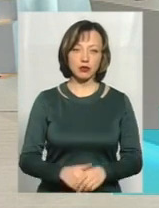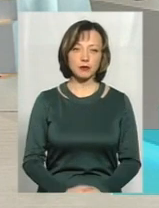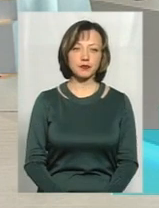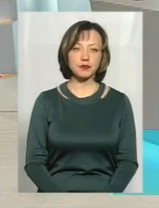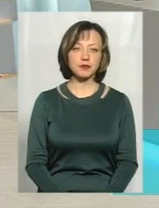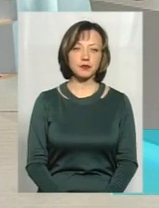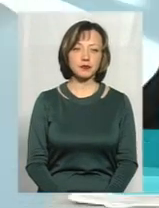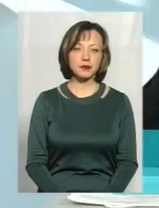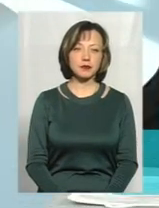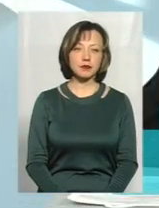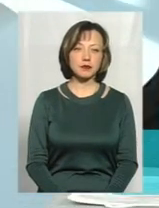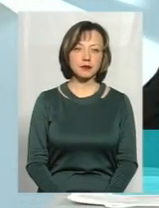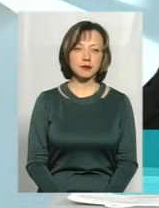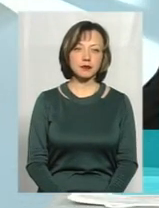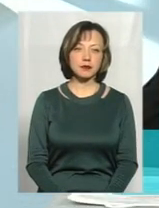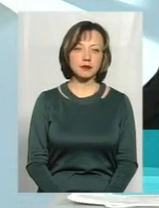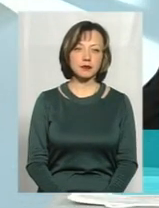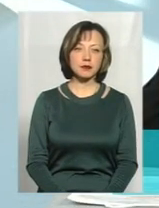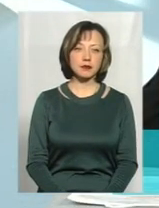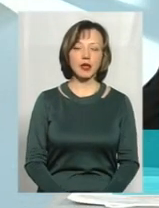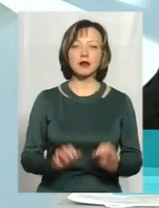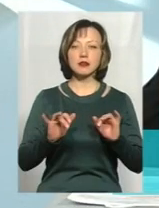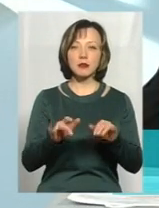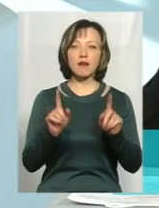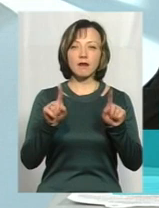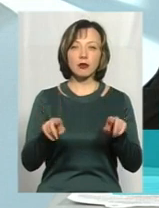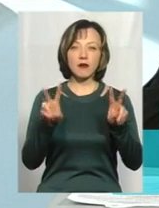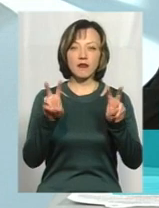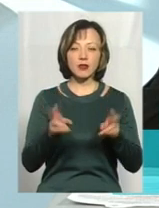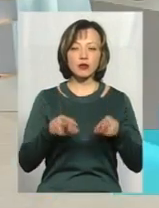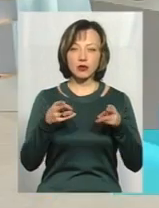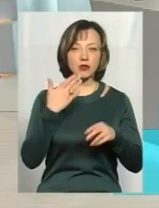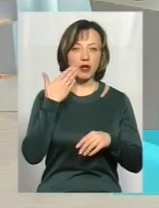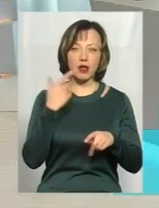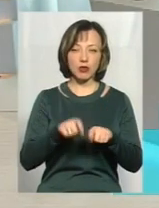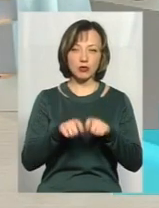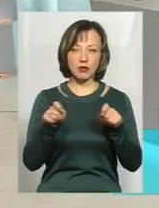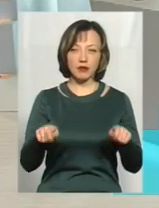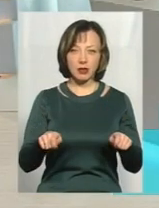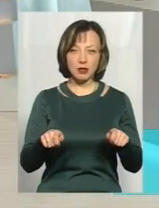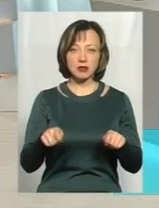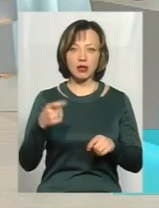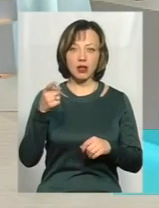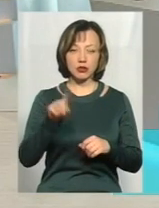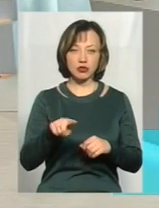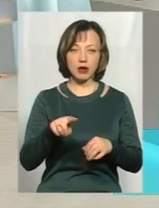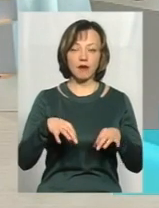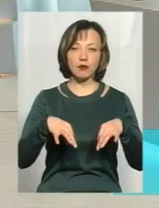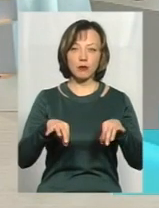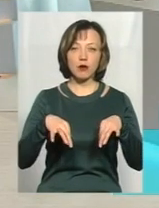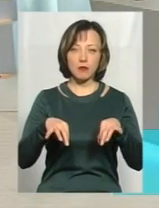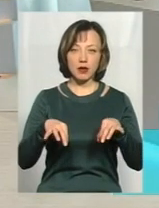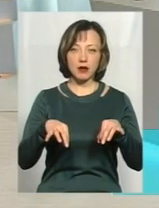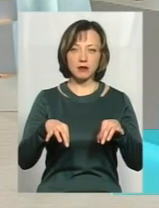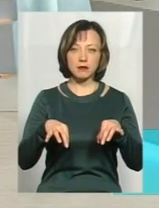Справа в тому, що цей вид злочину також нелегко розкривається, адже автомобілями